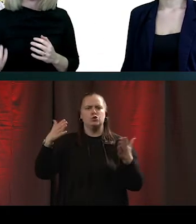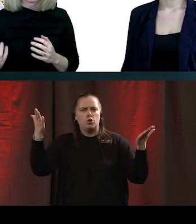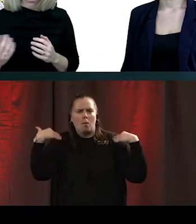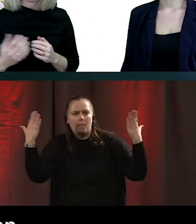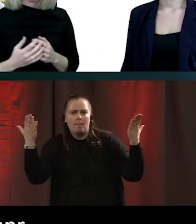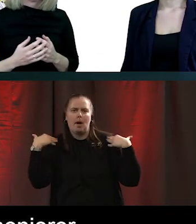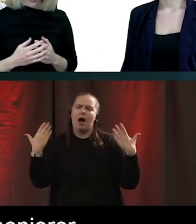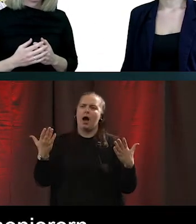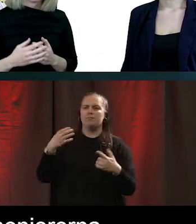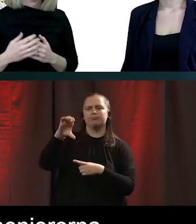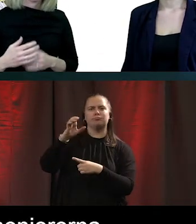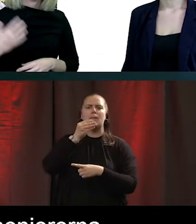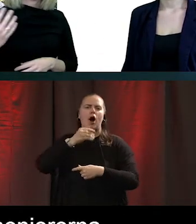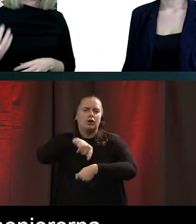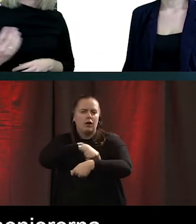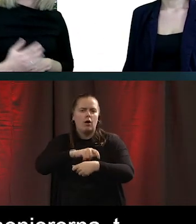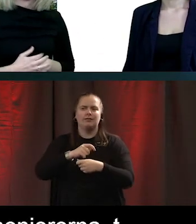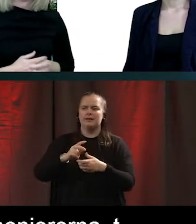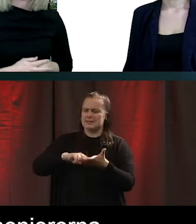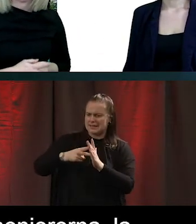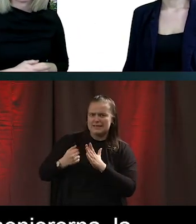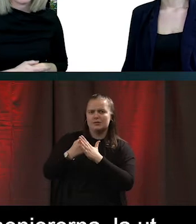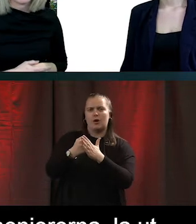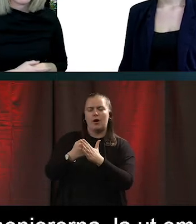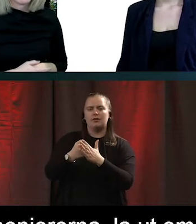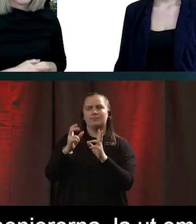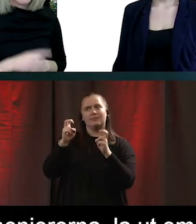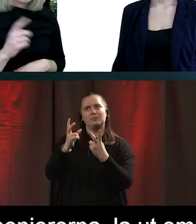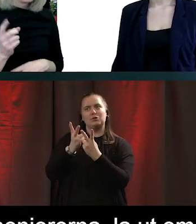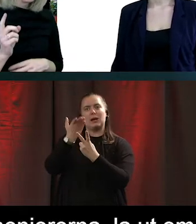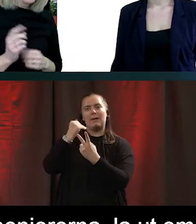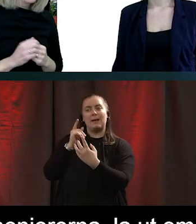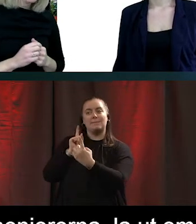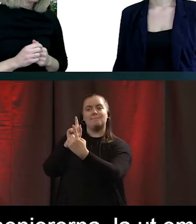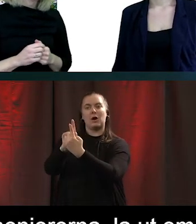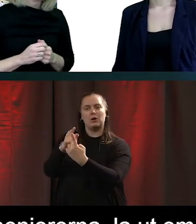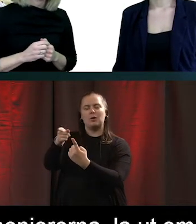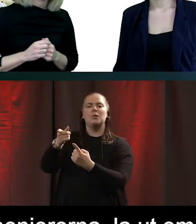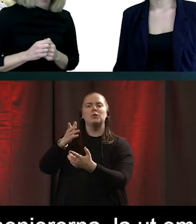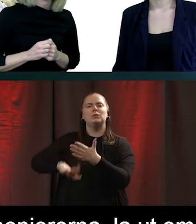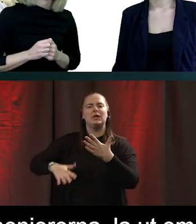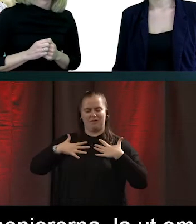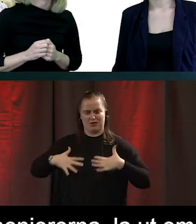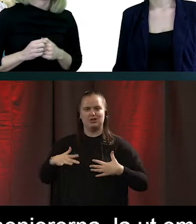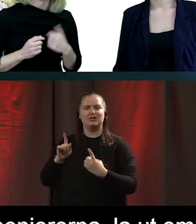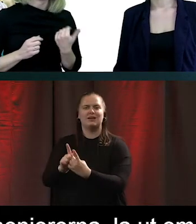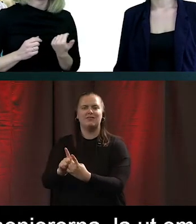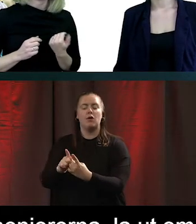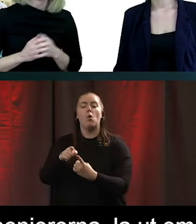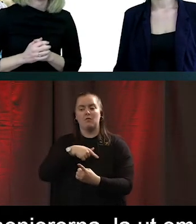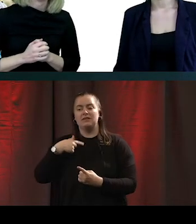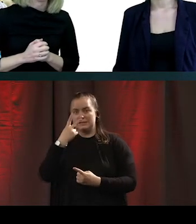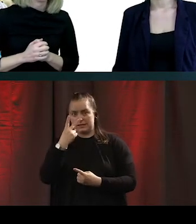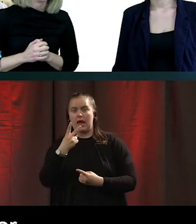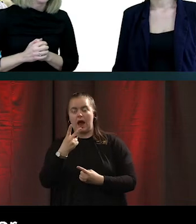teknikstöd. För att just möta målgruppen även om de inte kan träffas fysiskt. Och just det här har vi också sett gett resultat. För i